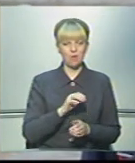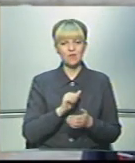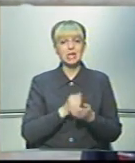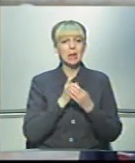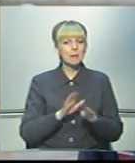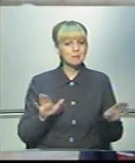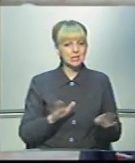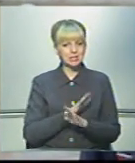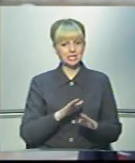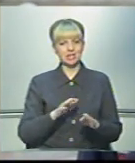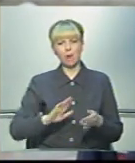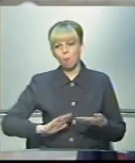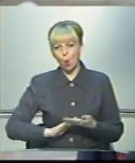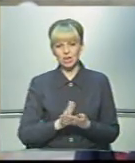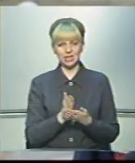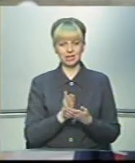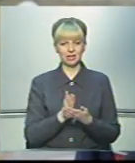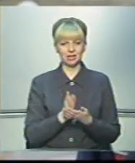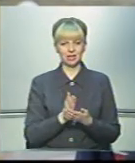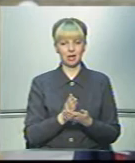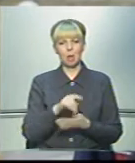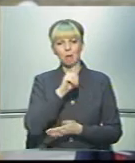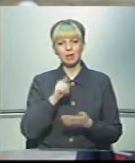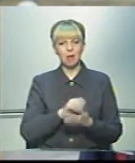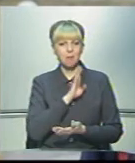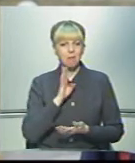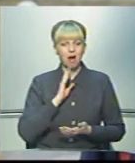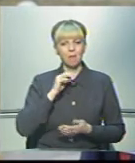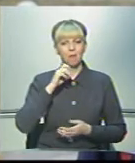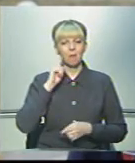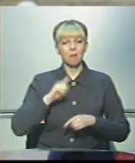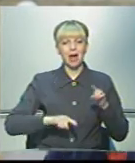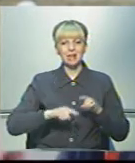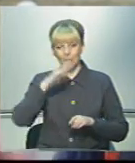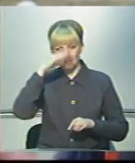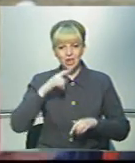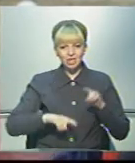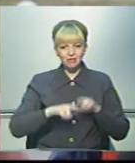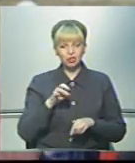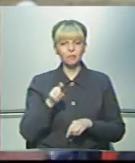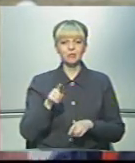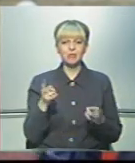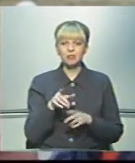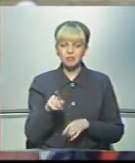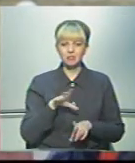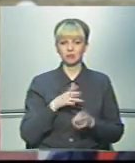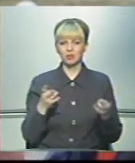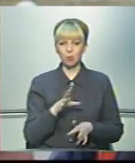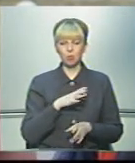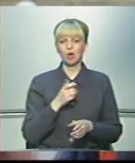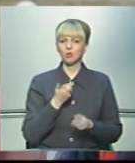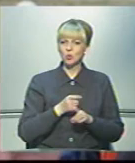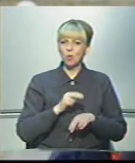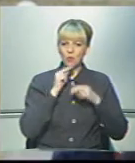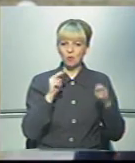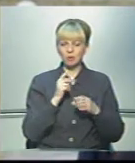пісні, політики, питання мами, батьківщини у нього було таке, що з ним треба було також бути дуже